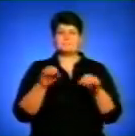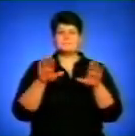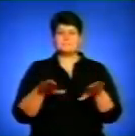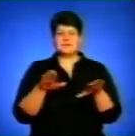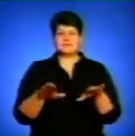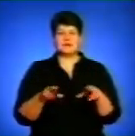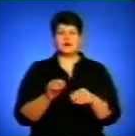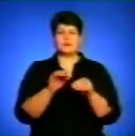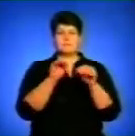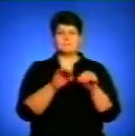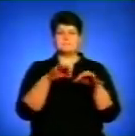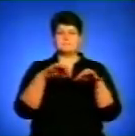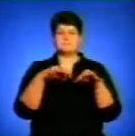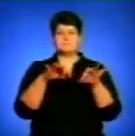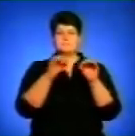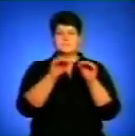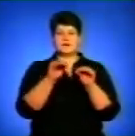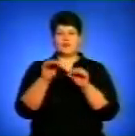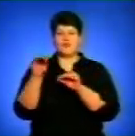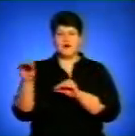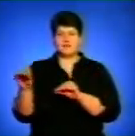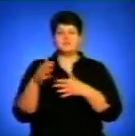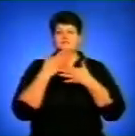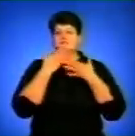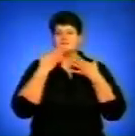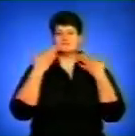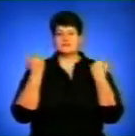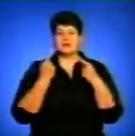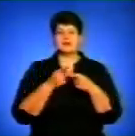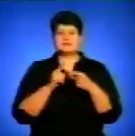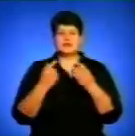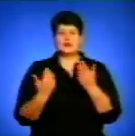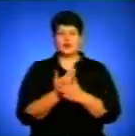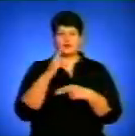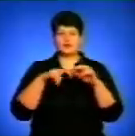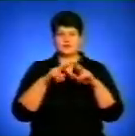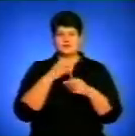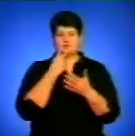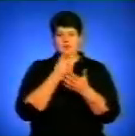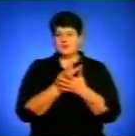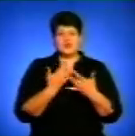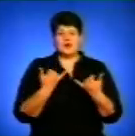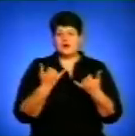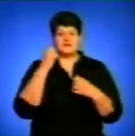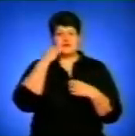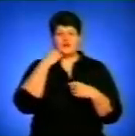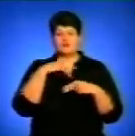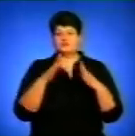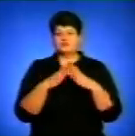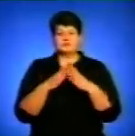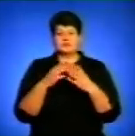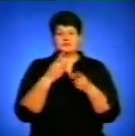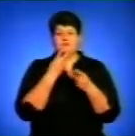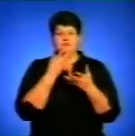передбачено. Це тільки нове будівництво передбачає паркування, паркінги і стоянки. Старе будівництво не